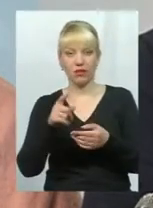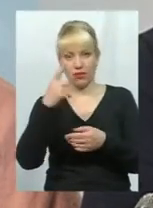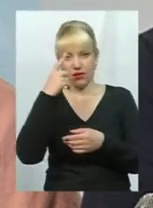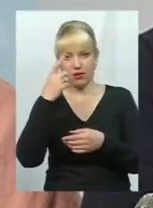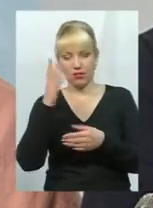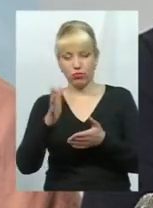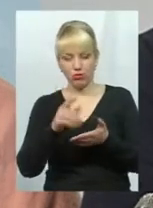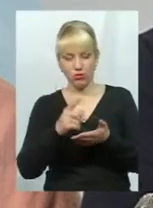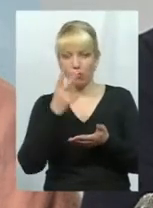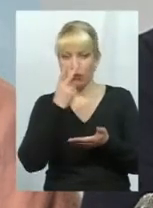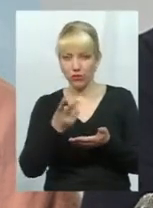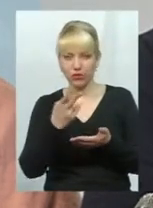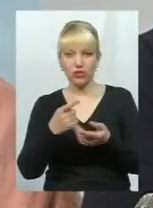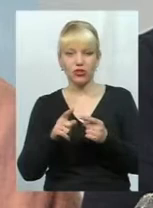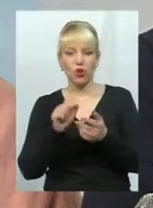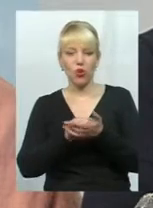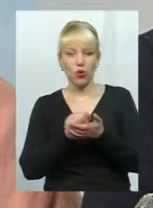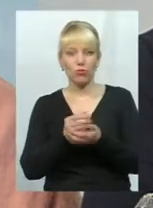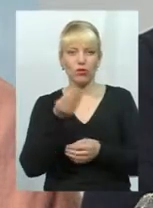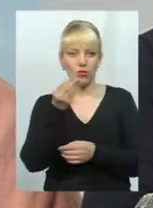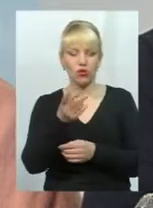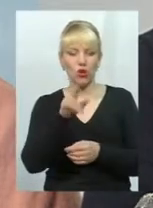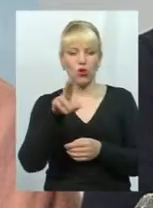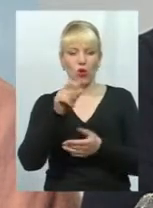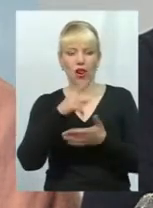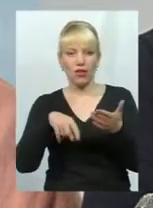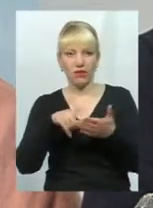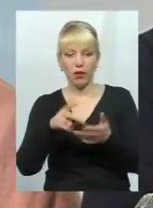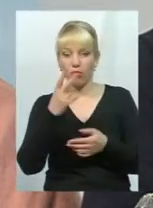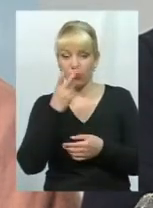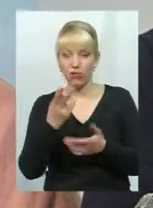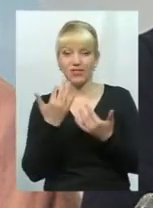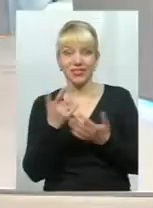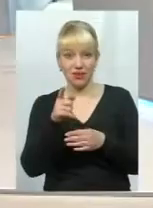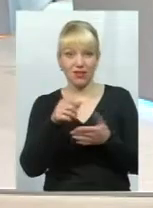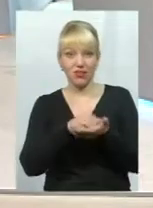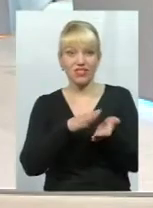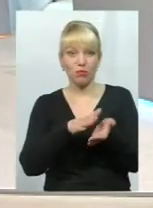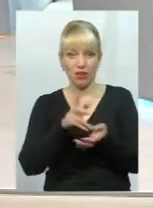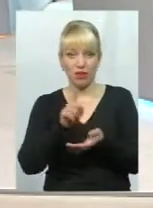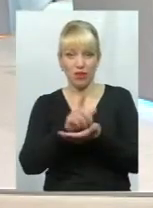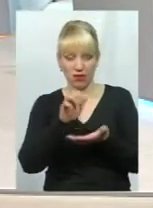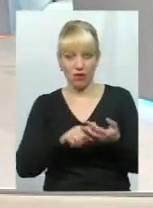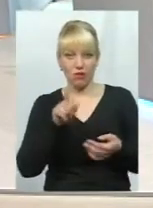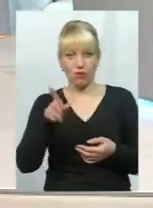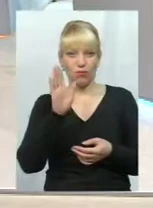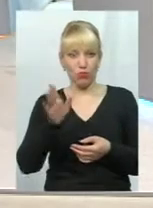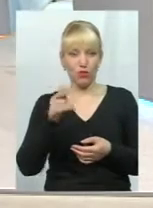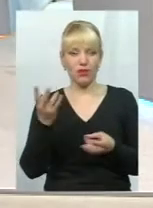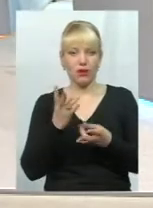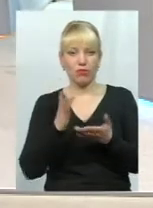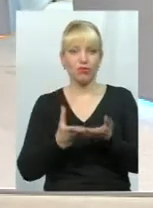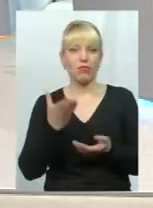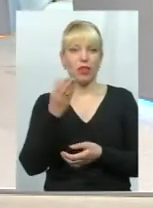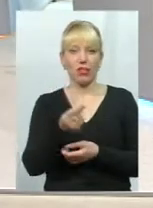службу подавати документи щодо ліквідації, припинення своєї скасування державної реєстрації, відповідно, необхідно буде сплатити